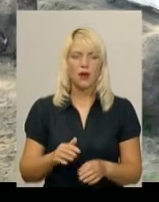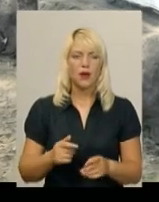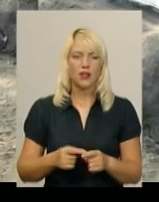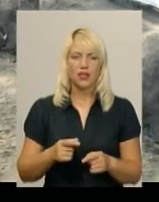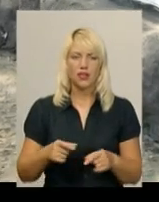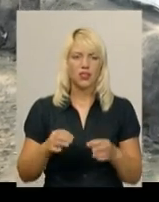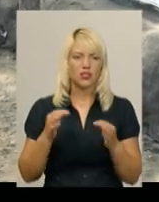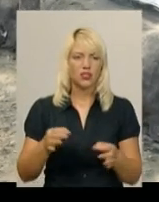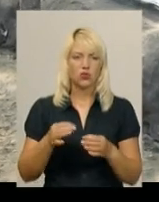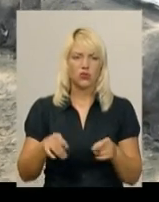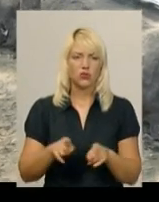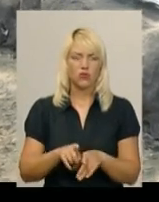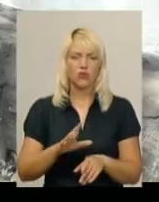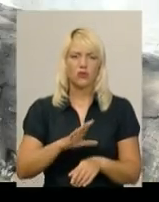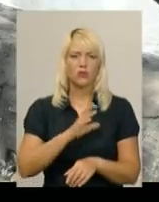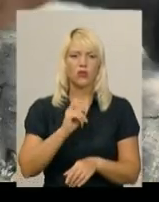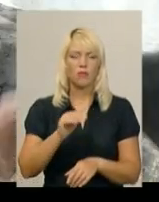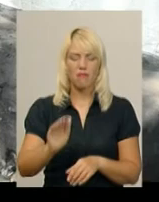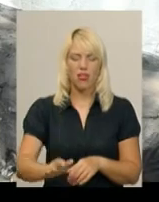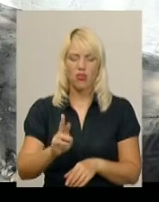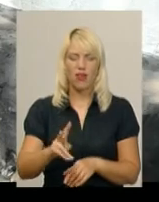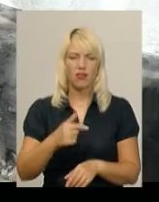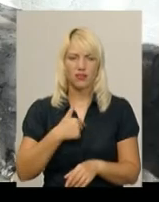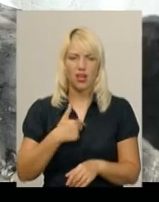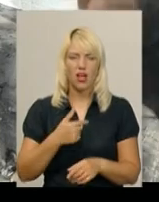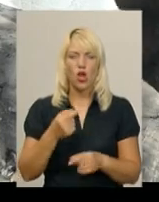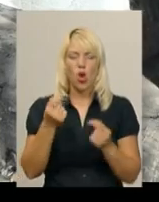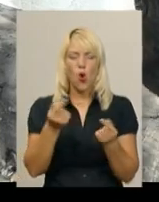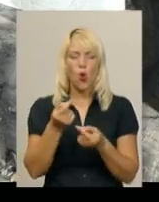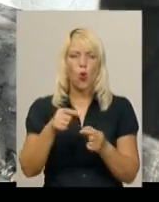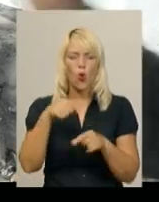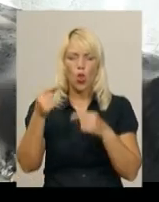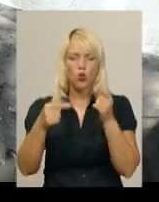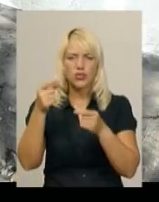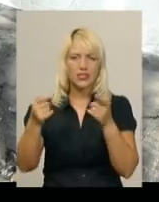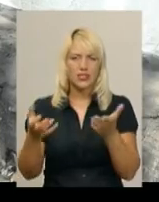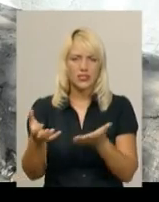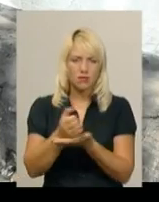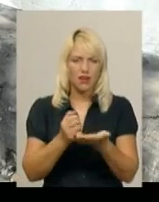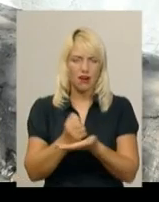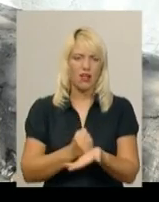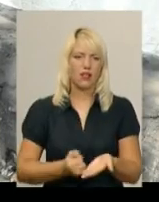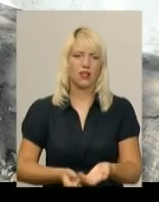такого не було, як Куски збирала і того.